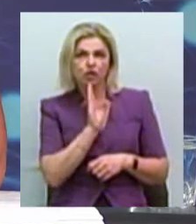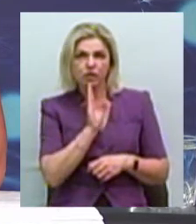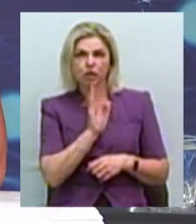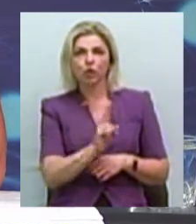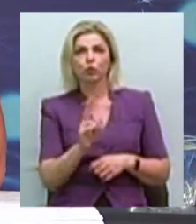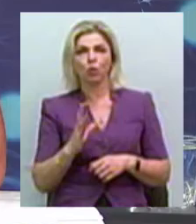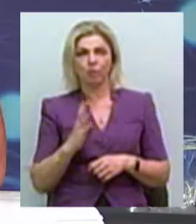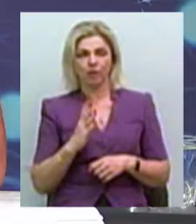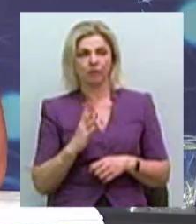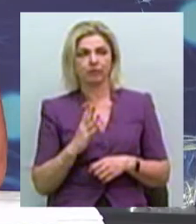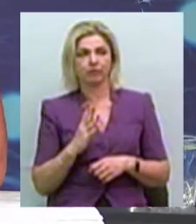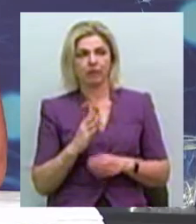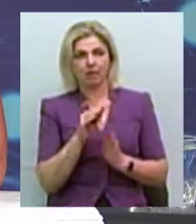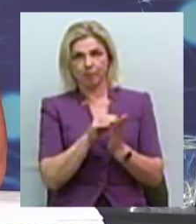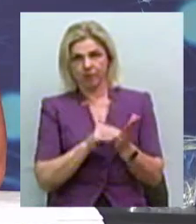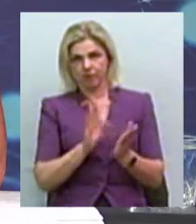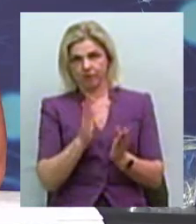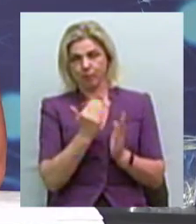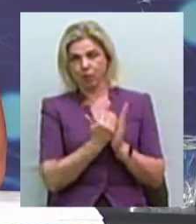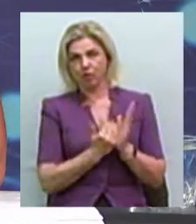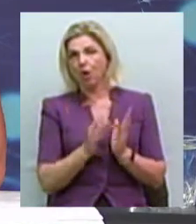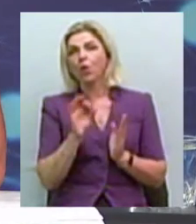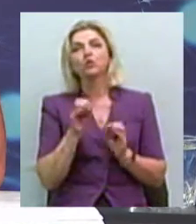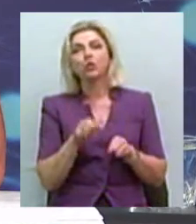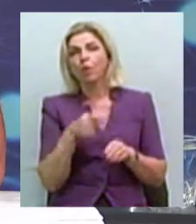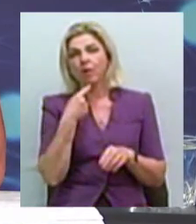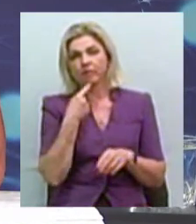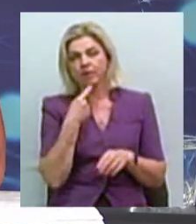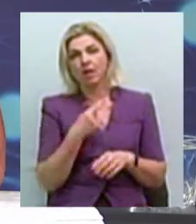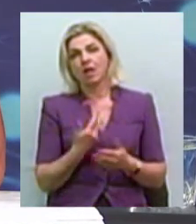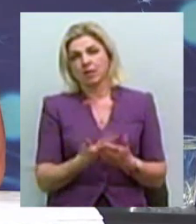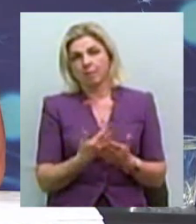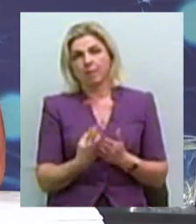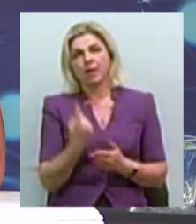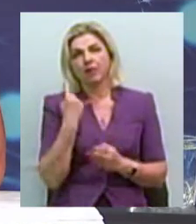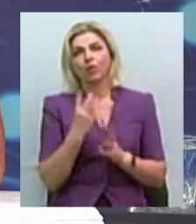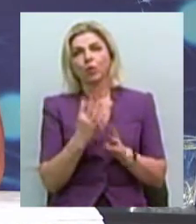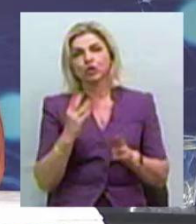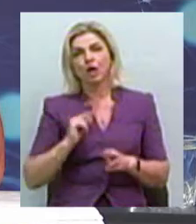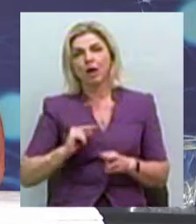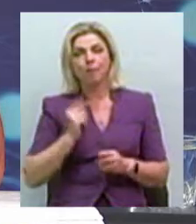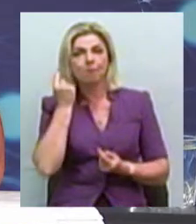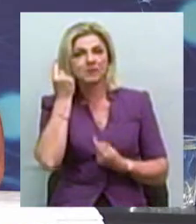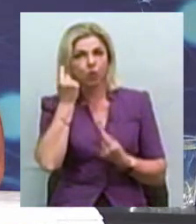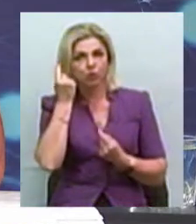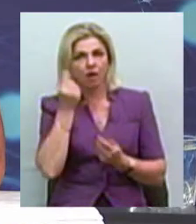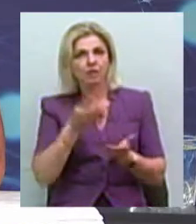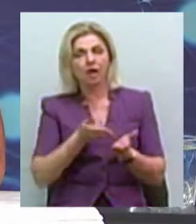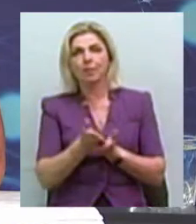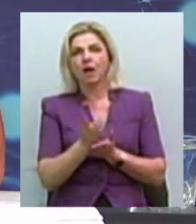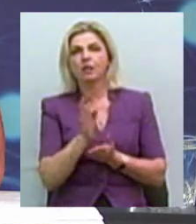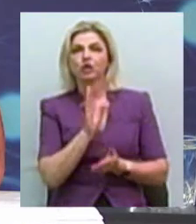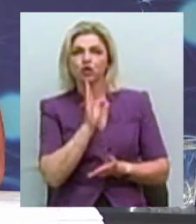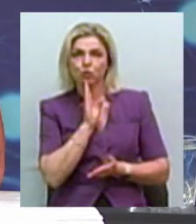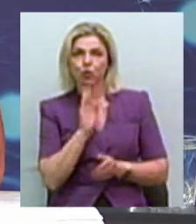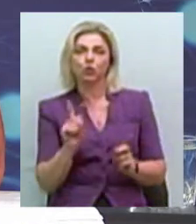зазначені вами в цих програмах. Про що йде мова? Йде мова про те, що, в першу чергу, це робота психологічна, направлена на жінок